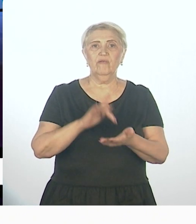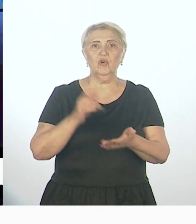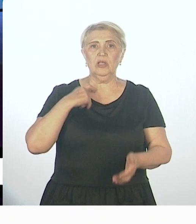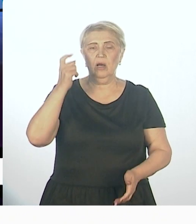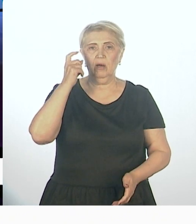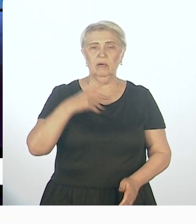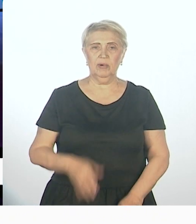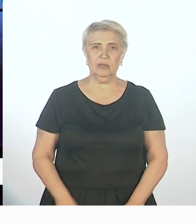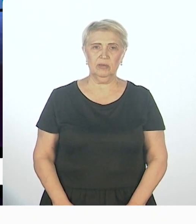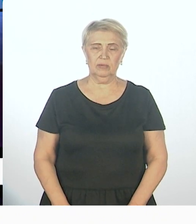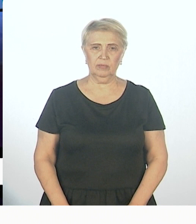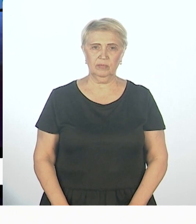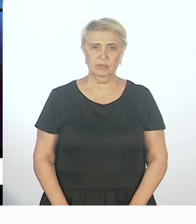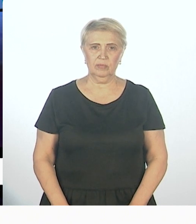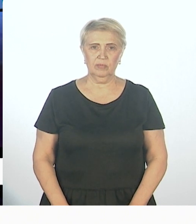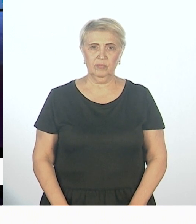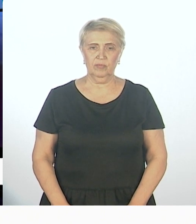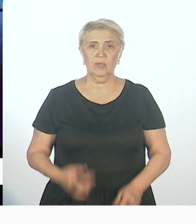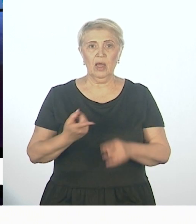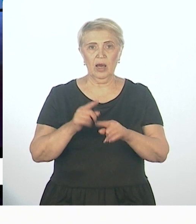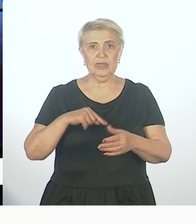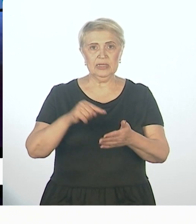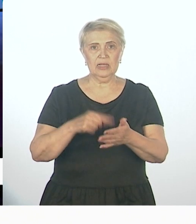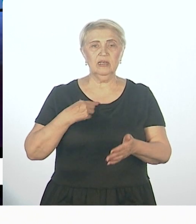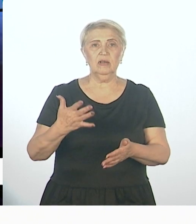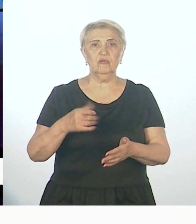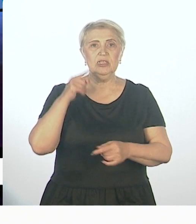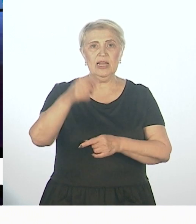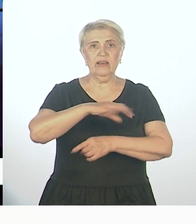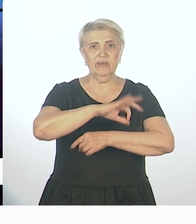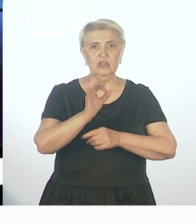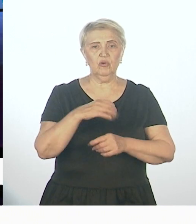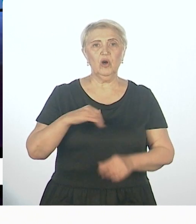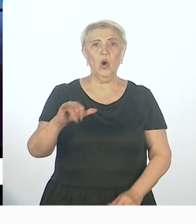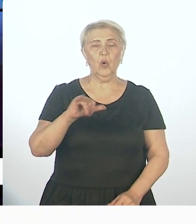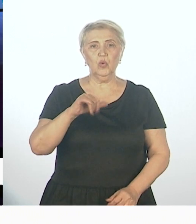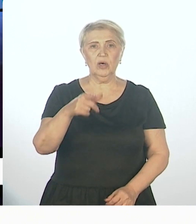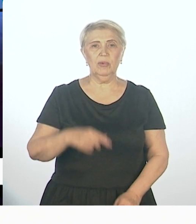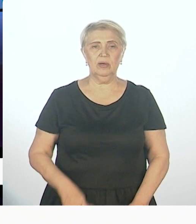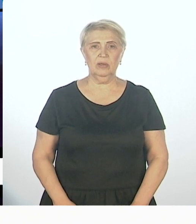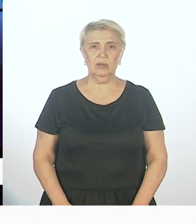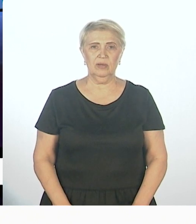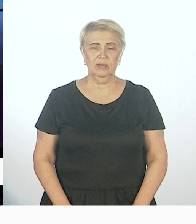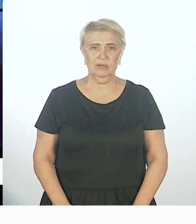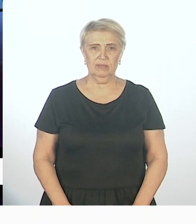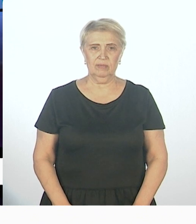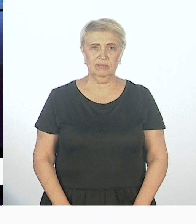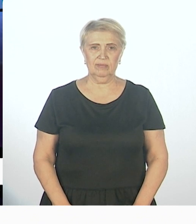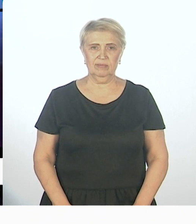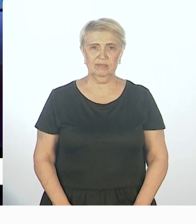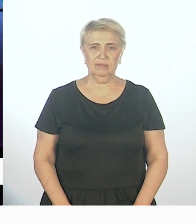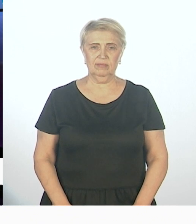самом деле, как бы мы сейчас там, кто не говорил, это центр Дальнего Востока. И он, куда бы ни перемещался официально, ну,